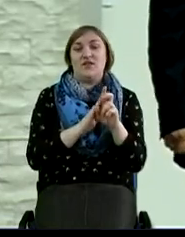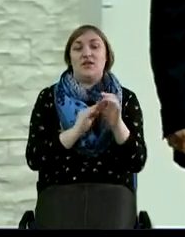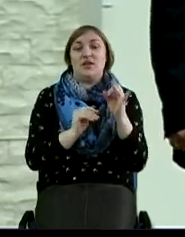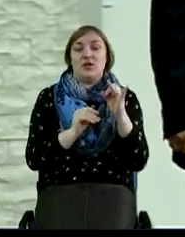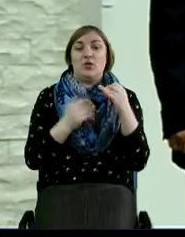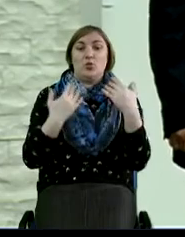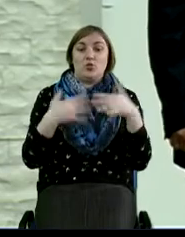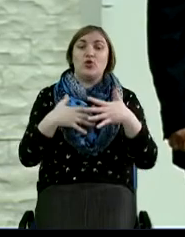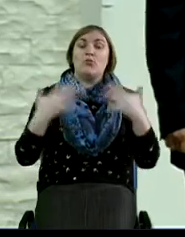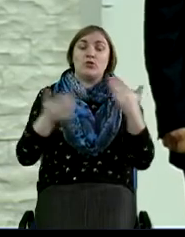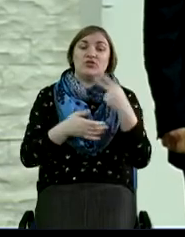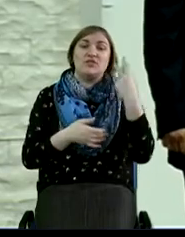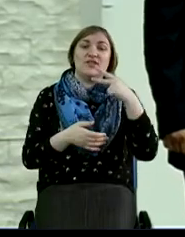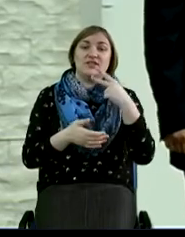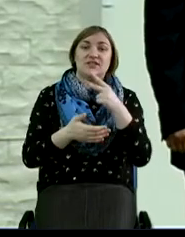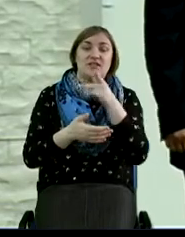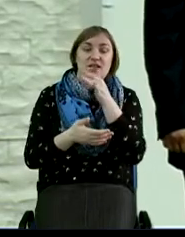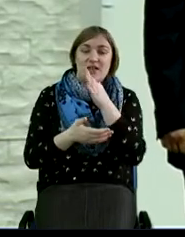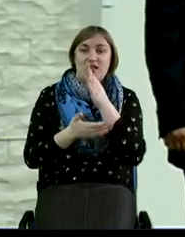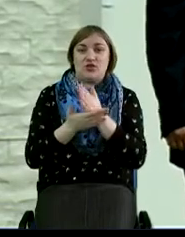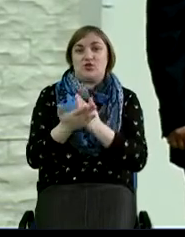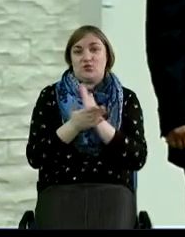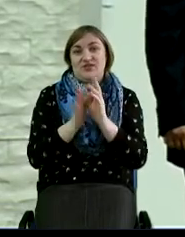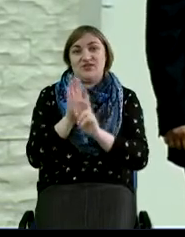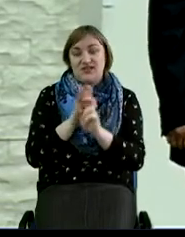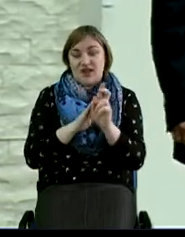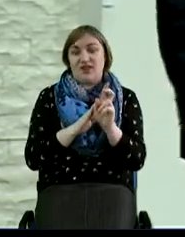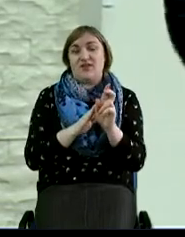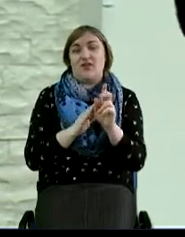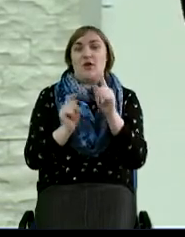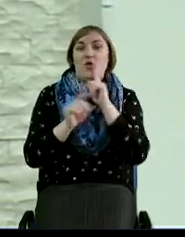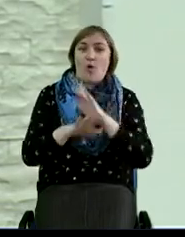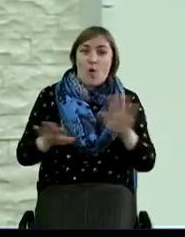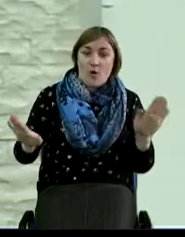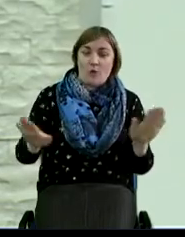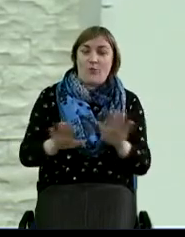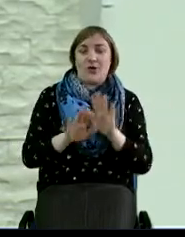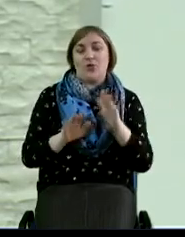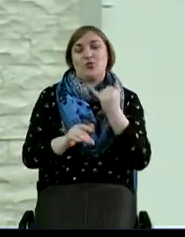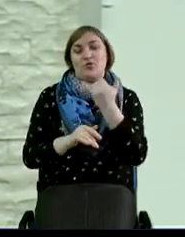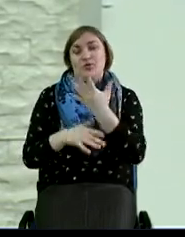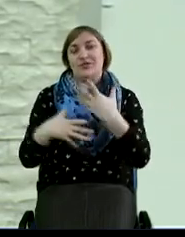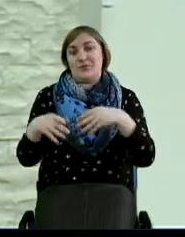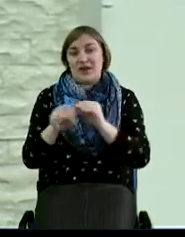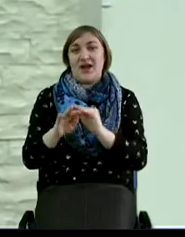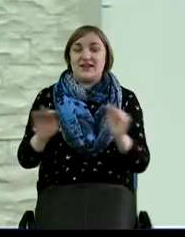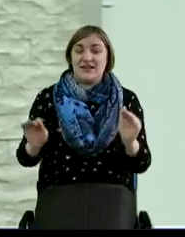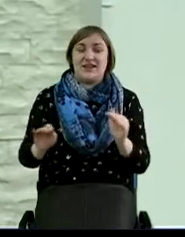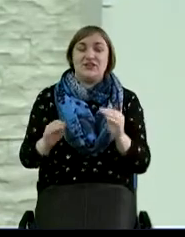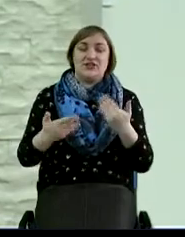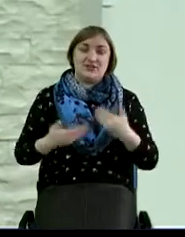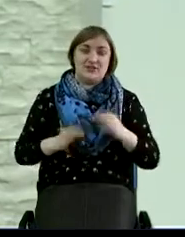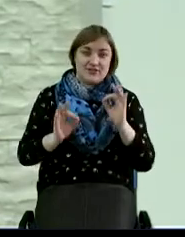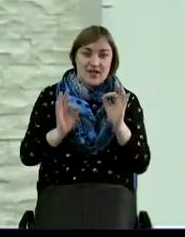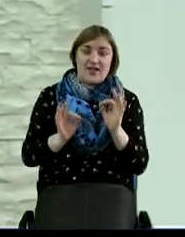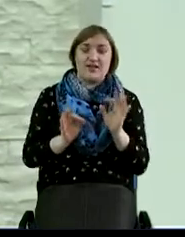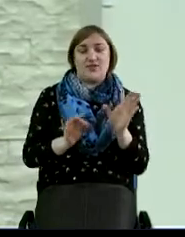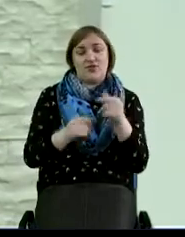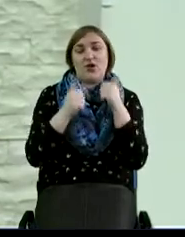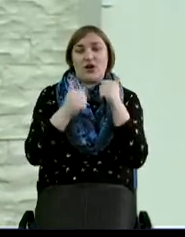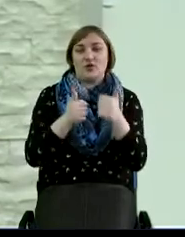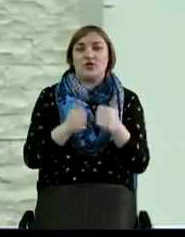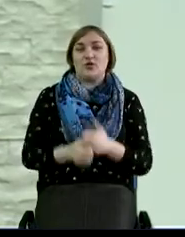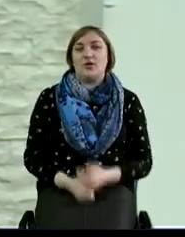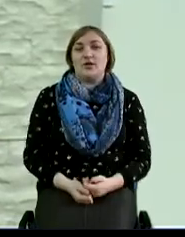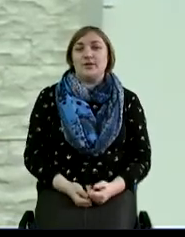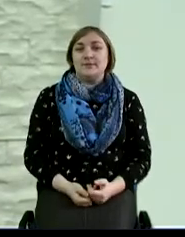лет он в церкви служит, поет в хоре. У него семья, дети, то есть жизнь его наладилась. И жизнь у него семьи, все прекрасно, все хорошо.